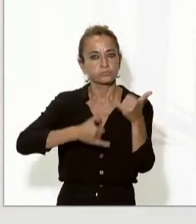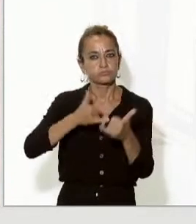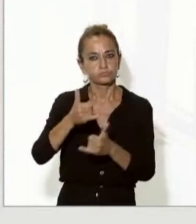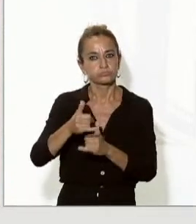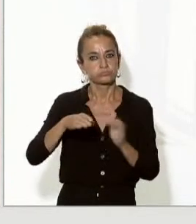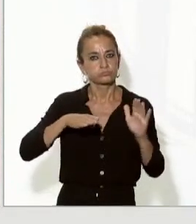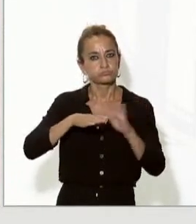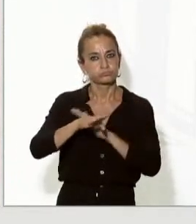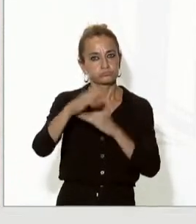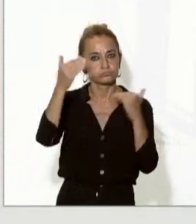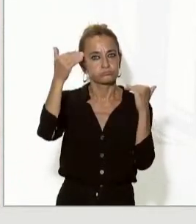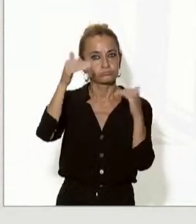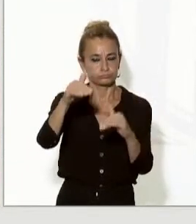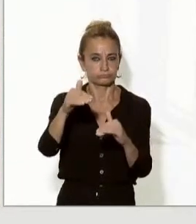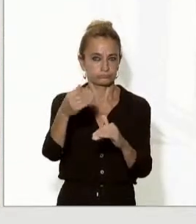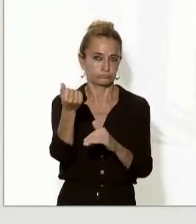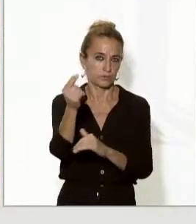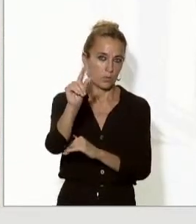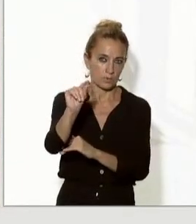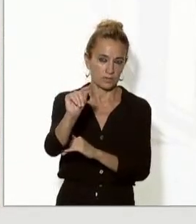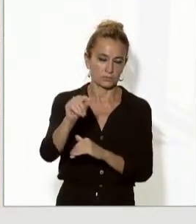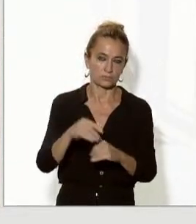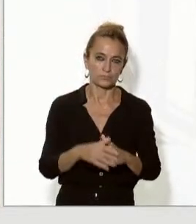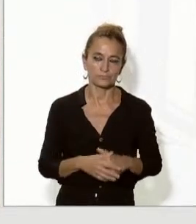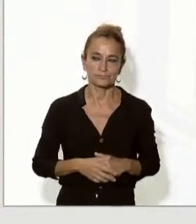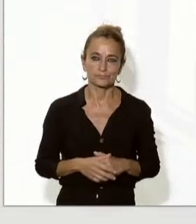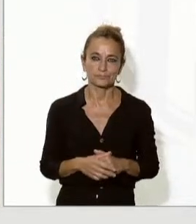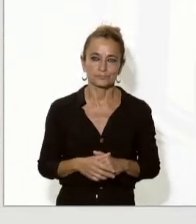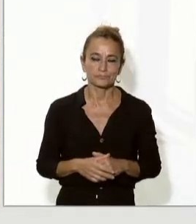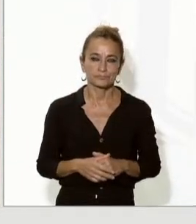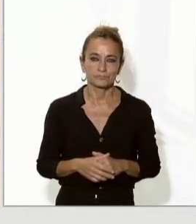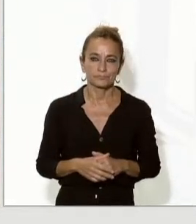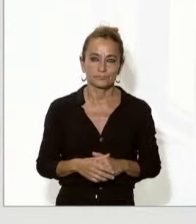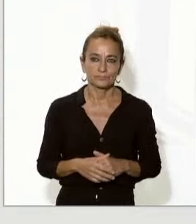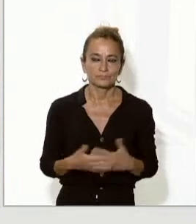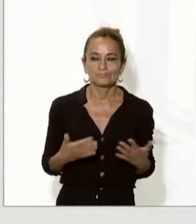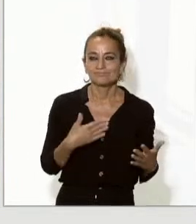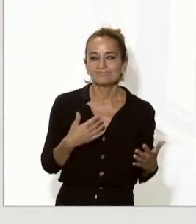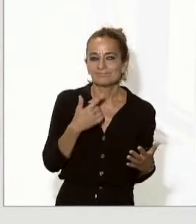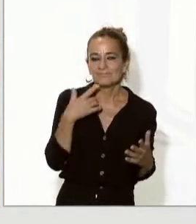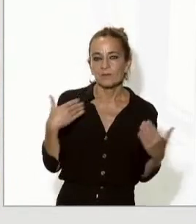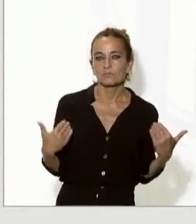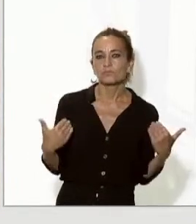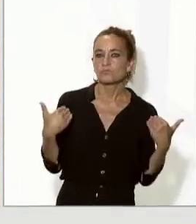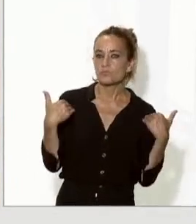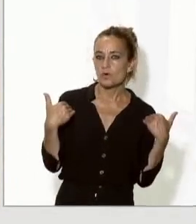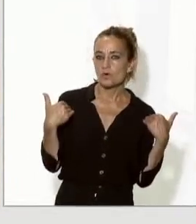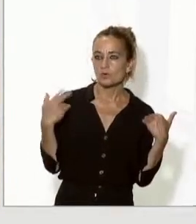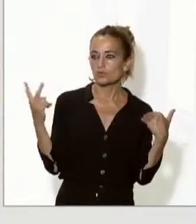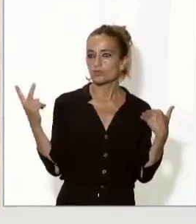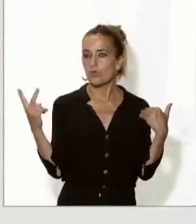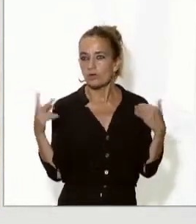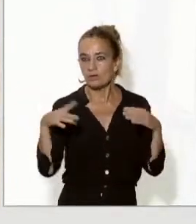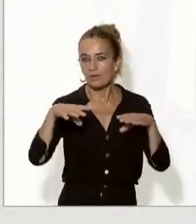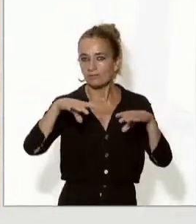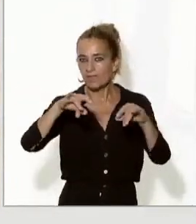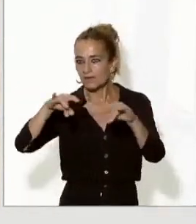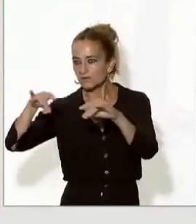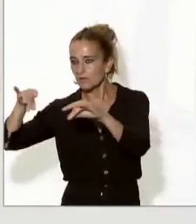a l'habitatge a preu assequible. Però jo crec que no es tracta aquí de responsabilitzar i responsabilitzar cap dels dos territoris